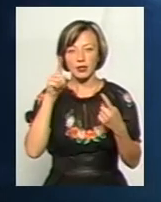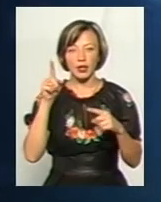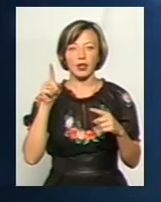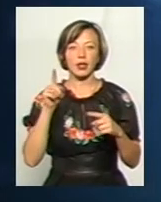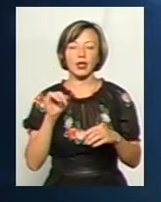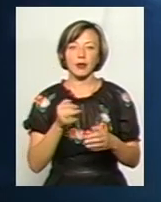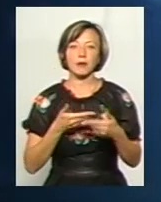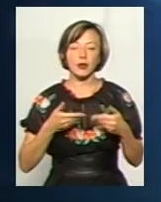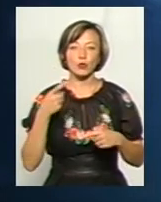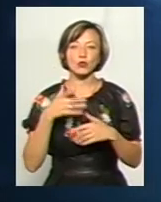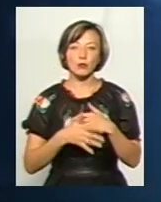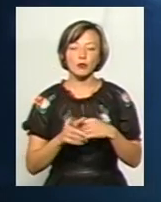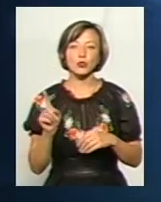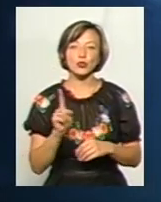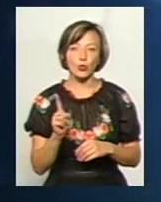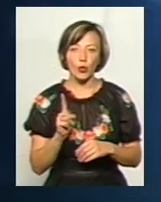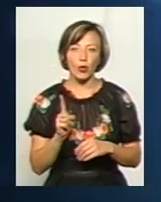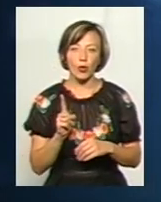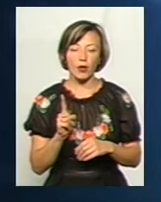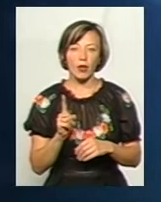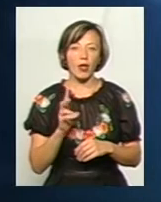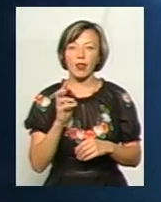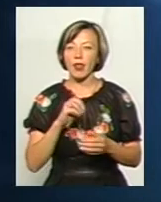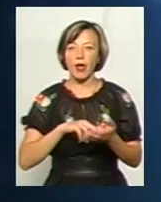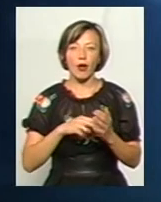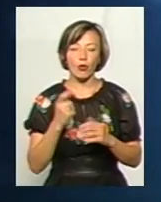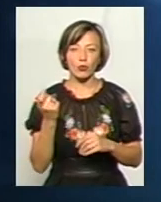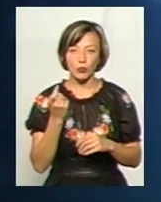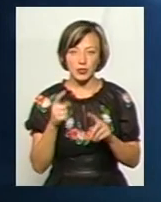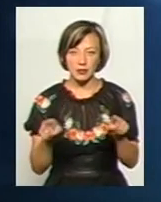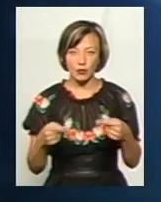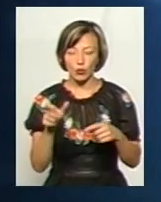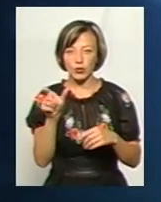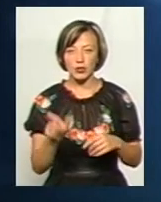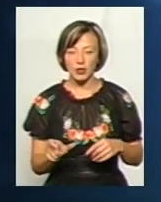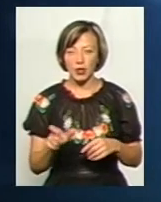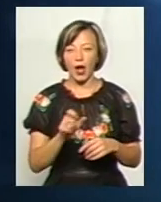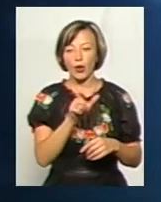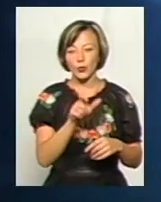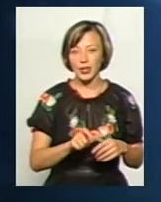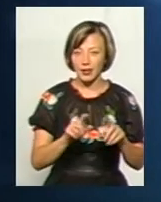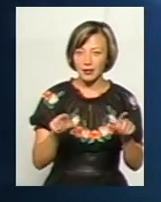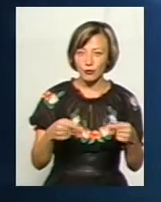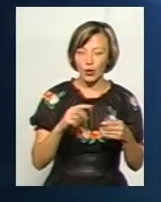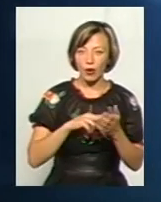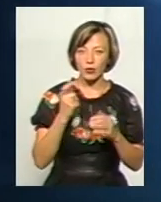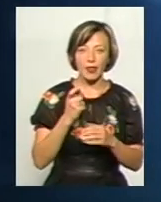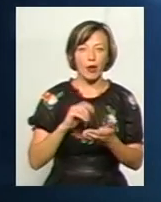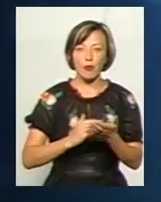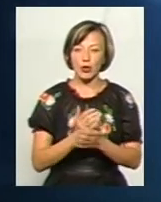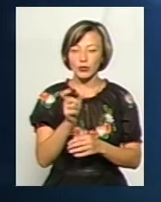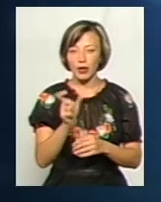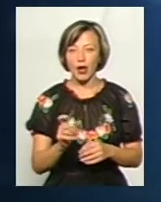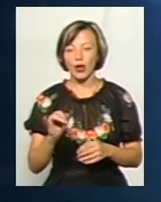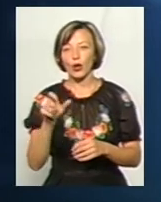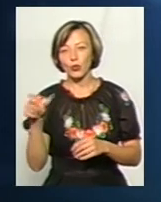ідеї. І ми розуміємо, що не економіка створює людину, а людина економіку. Не політика створює людину,